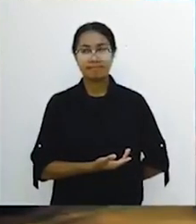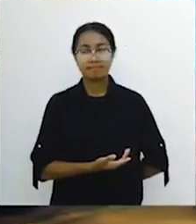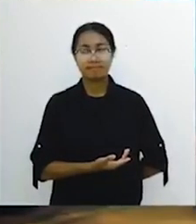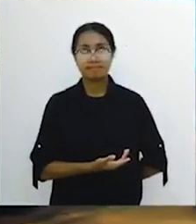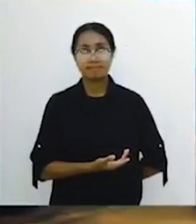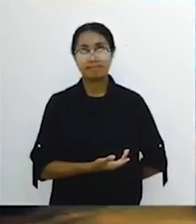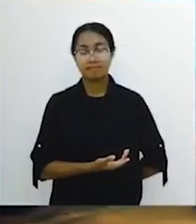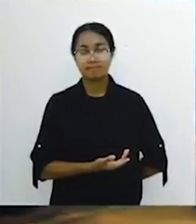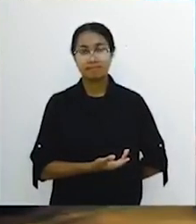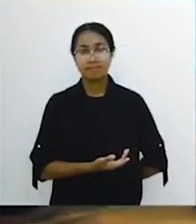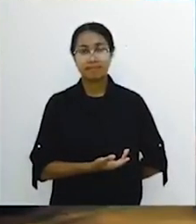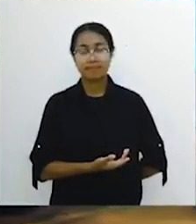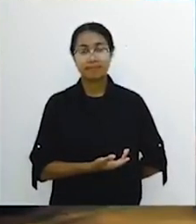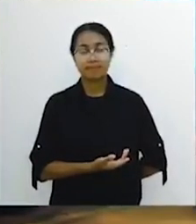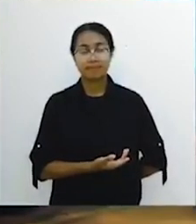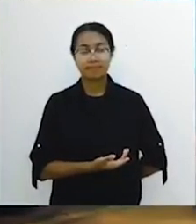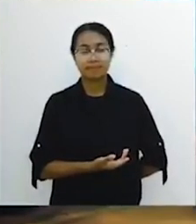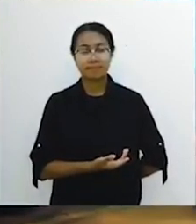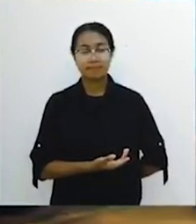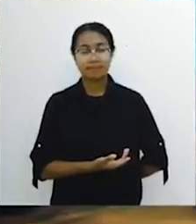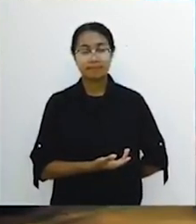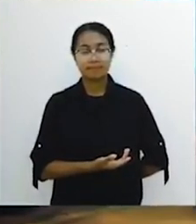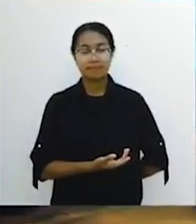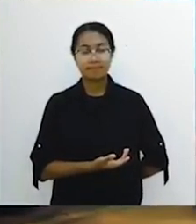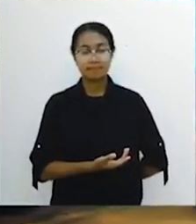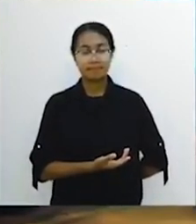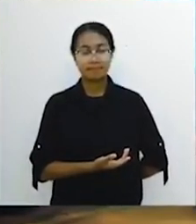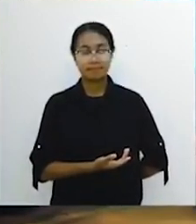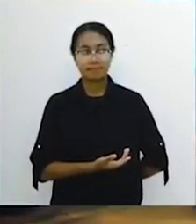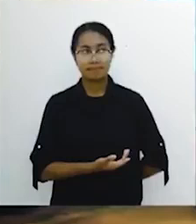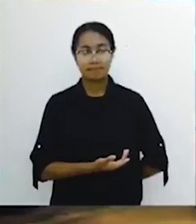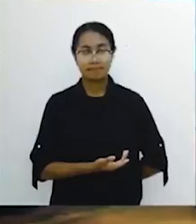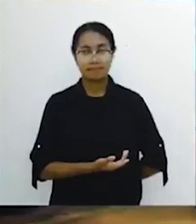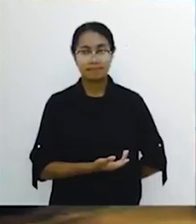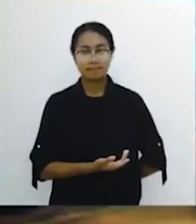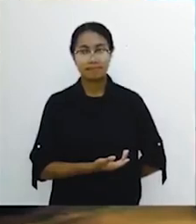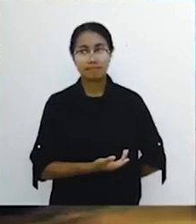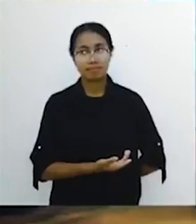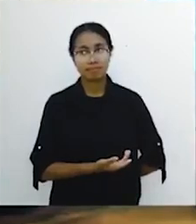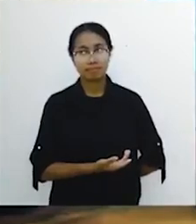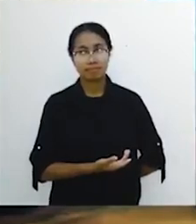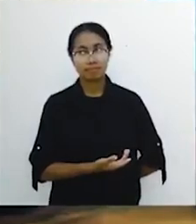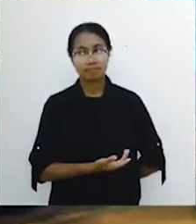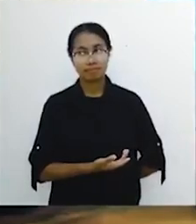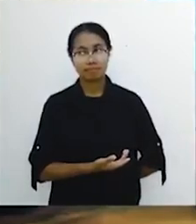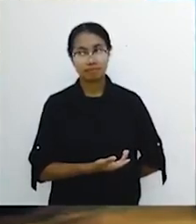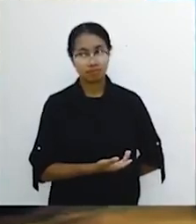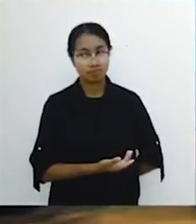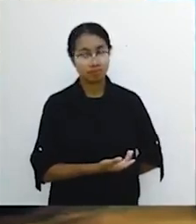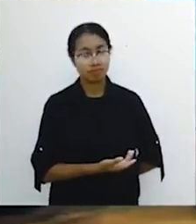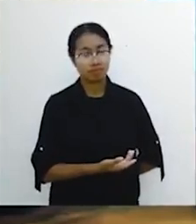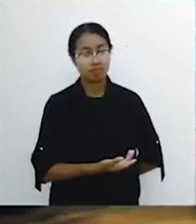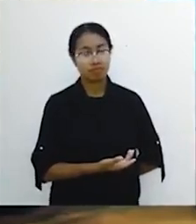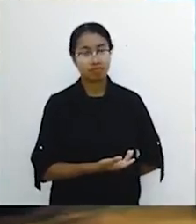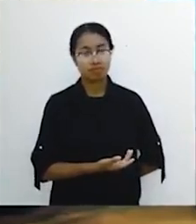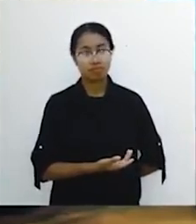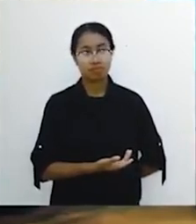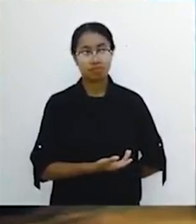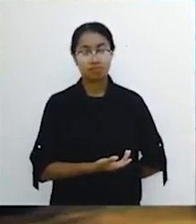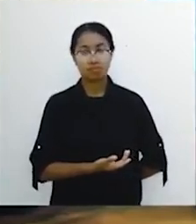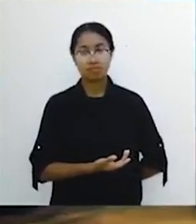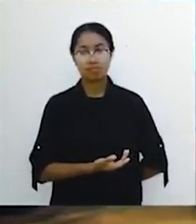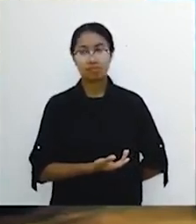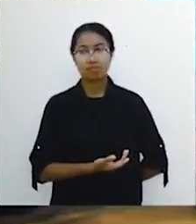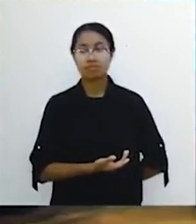sembilan orang kusta yang tidak tahu terima kasih di Lukas 17 juga tidak kambuh penyakitnya. Tapi zaman sekarang sering sekali ada